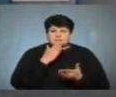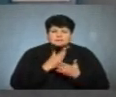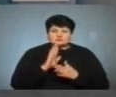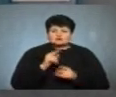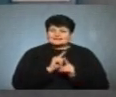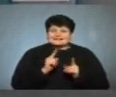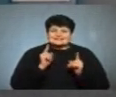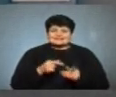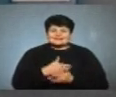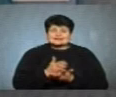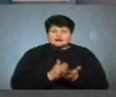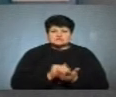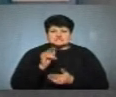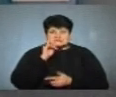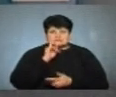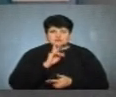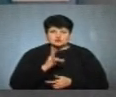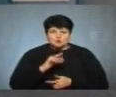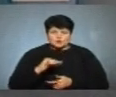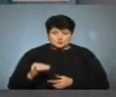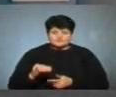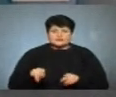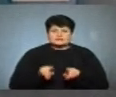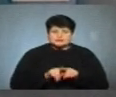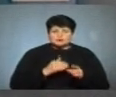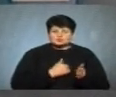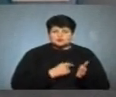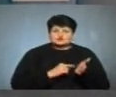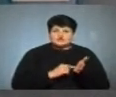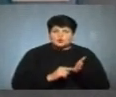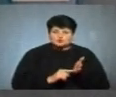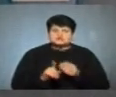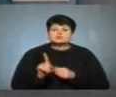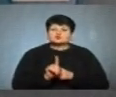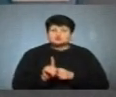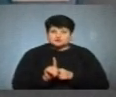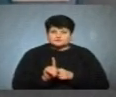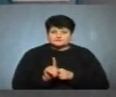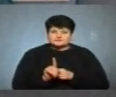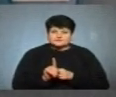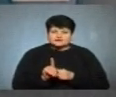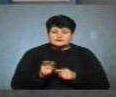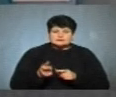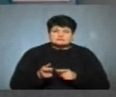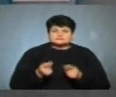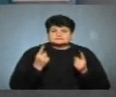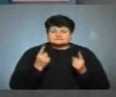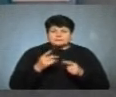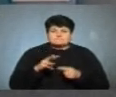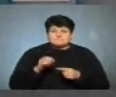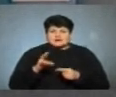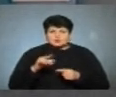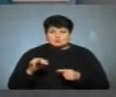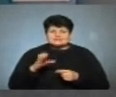якісною, але й смачною. Також хочу наголосити, що над меню і саме